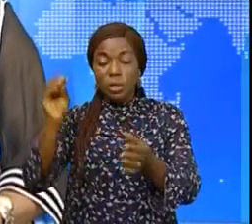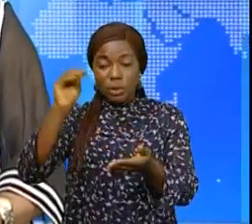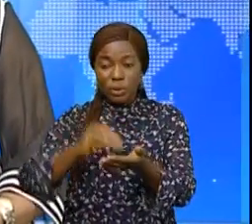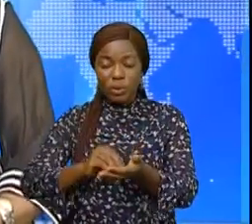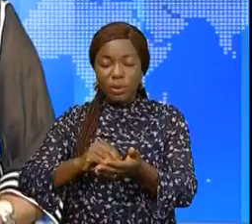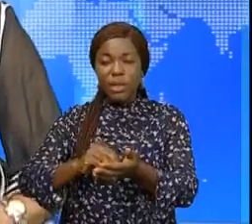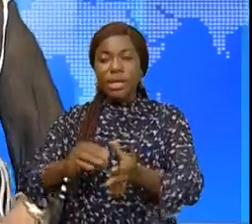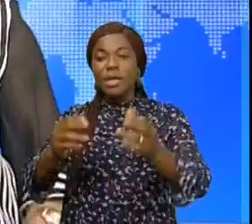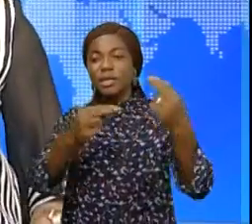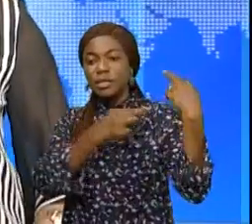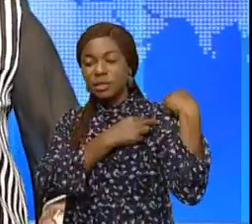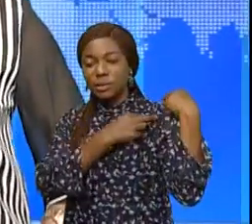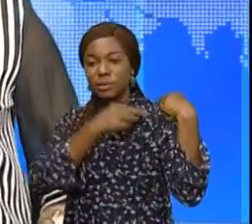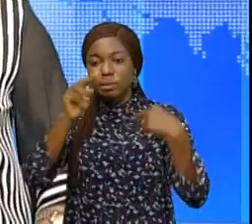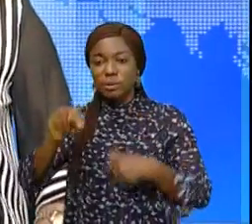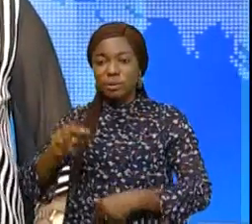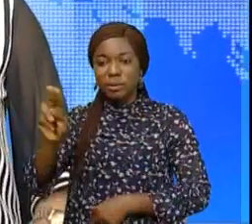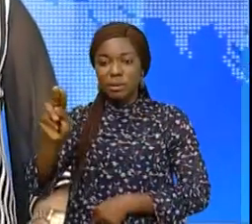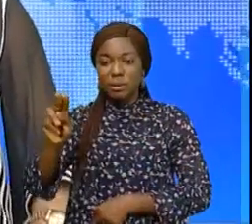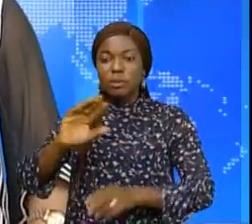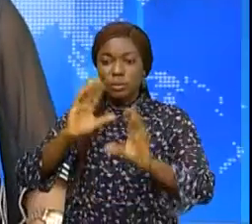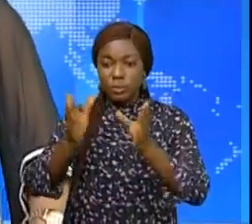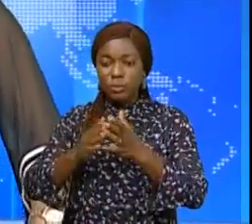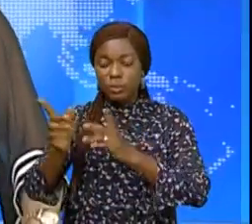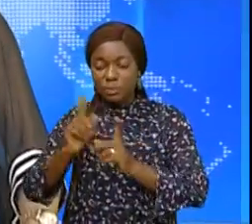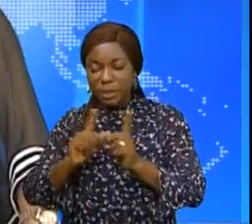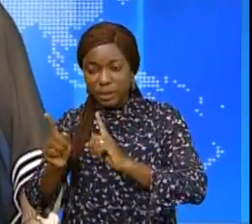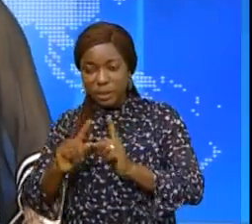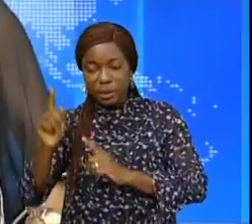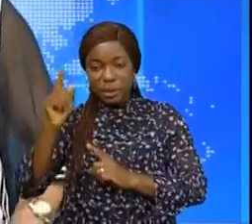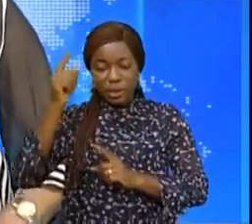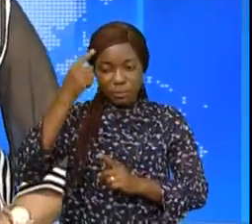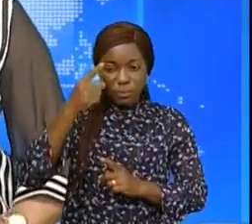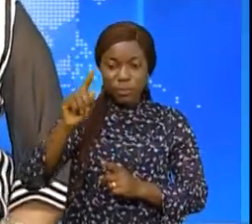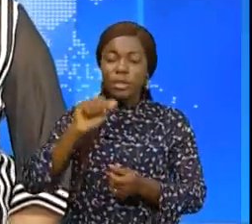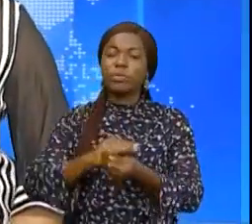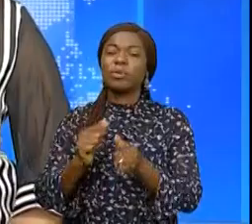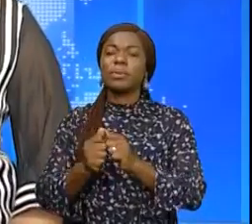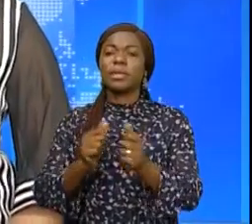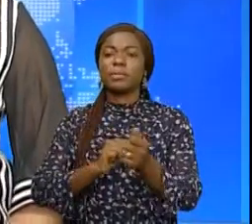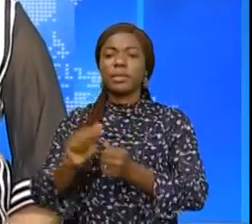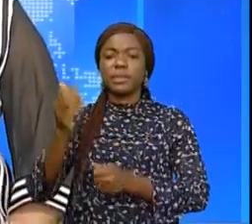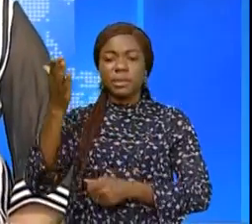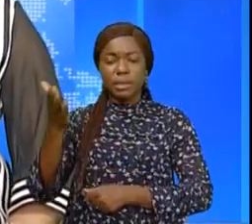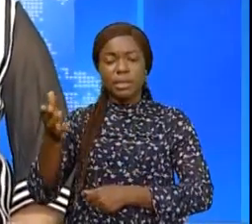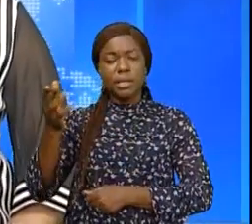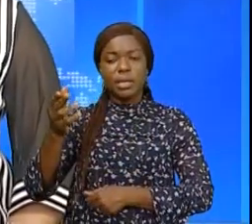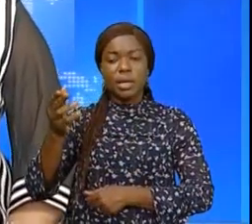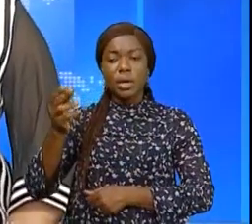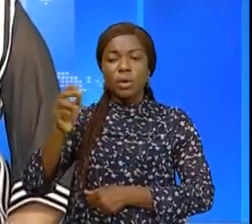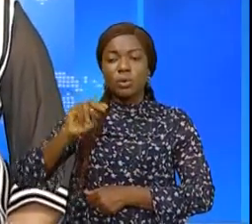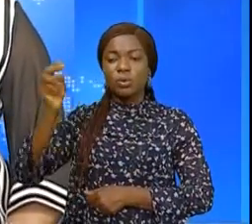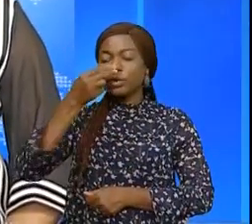de la MONISCO. Ils ont tous parlé de la situation dans la ville de Goma